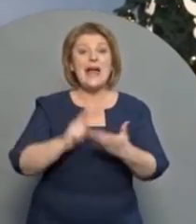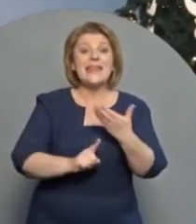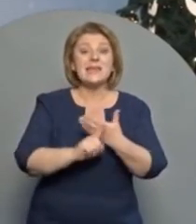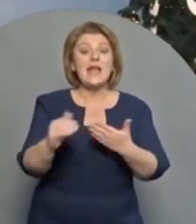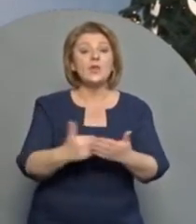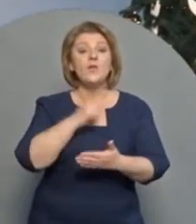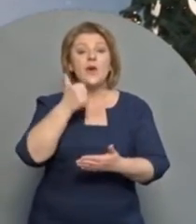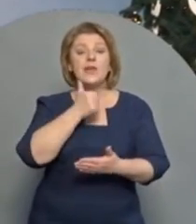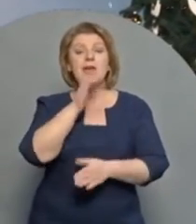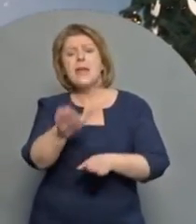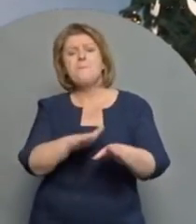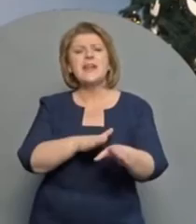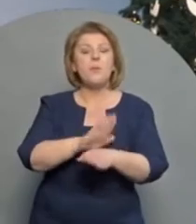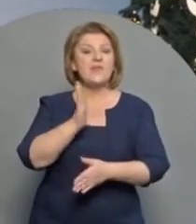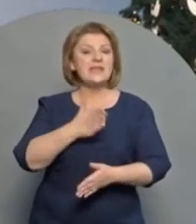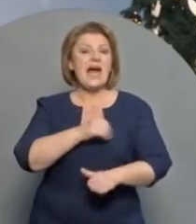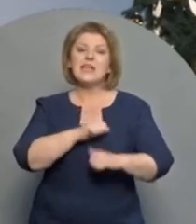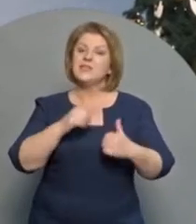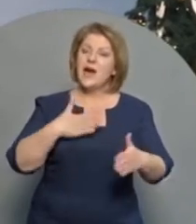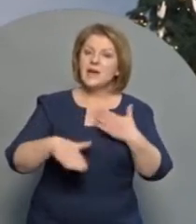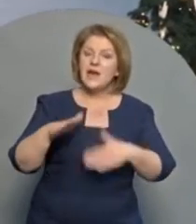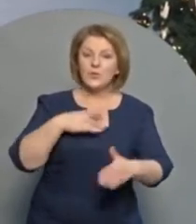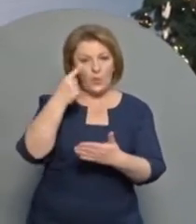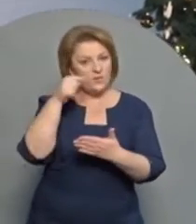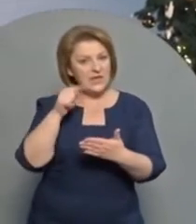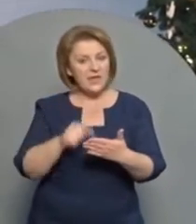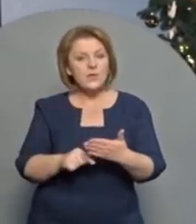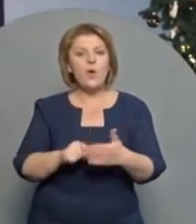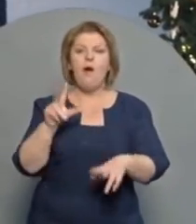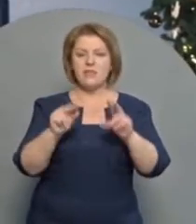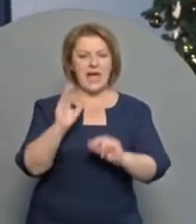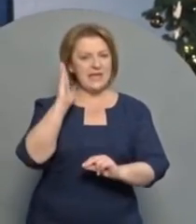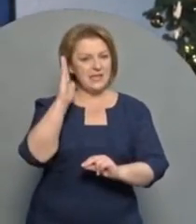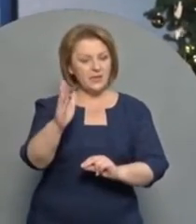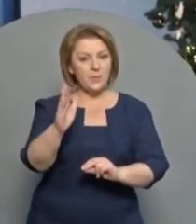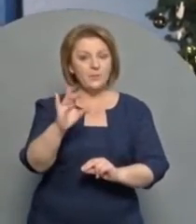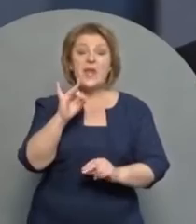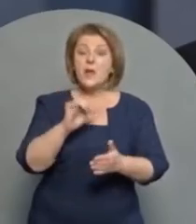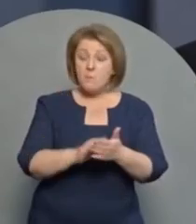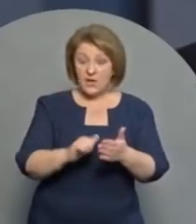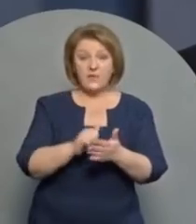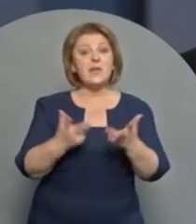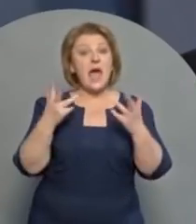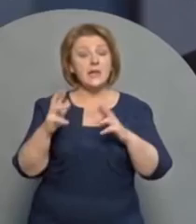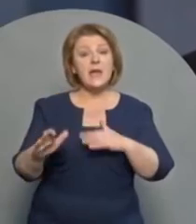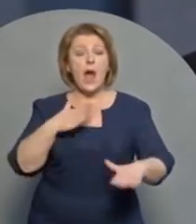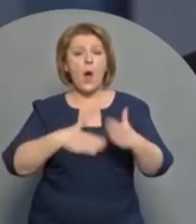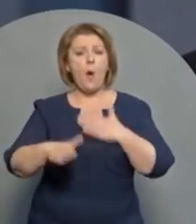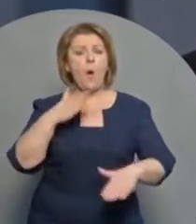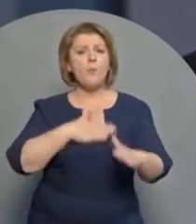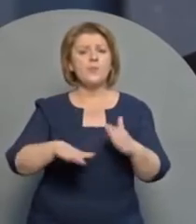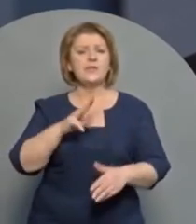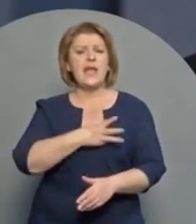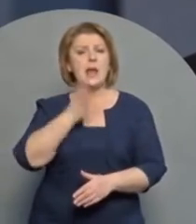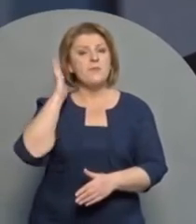ніч, коли настає новий рік і переповнює наші серця радістю, вірою, надією. І приводів для